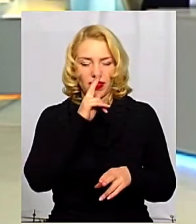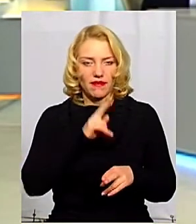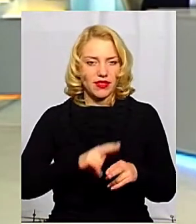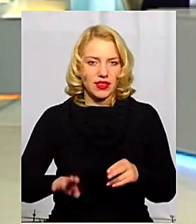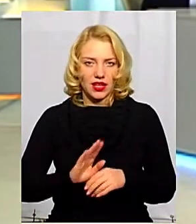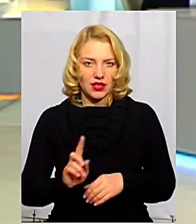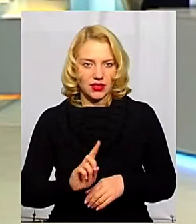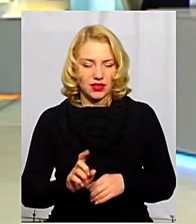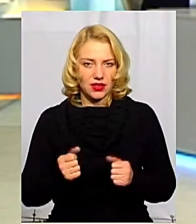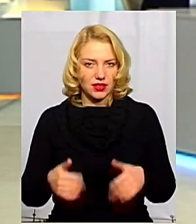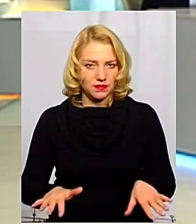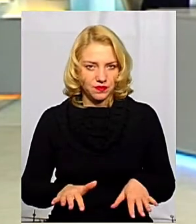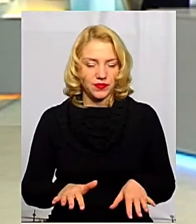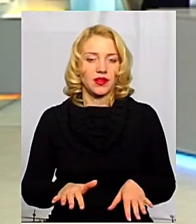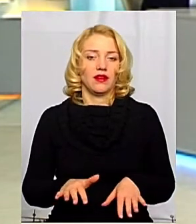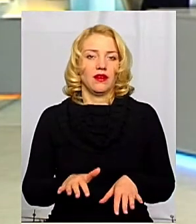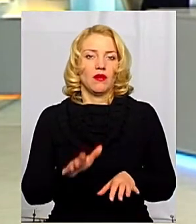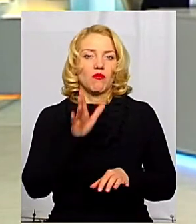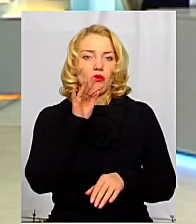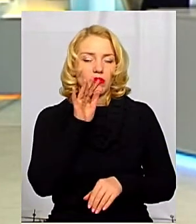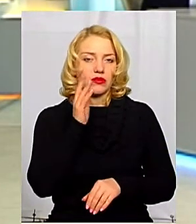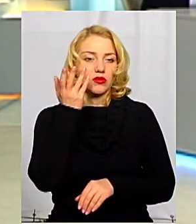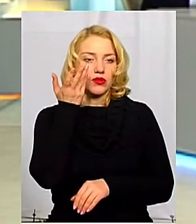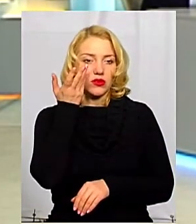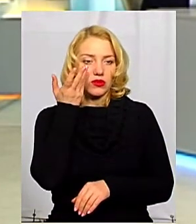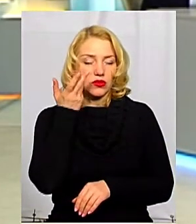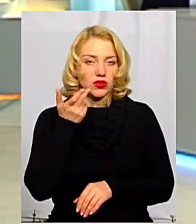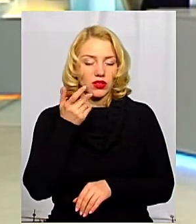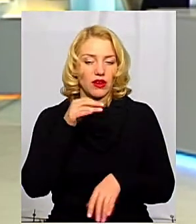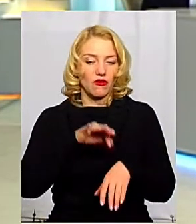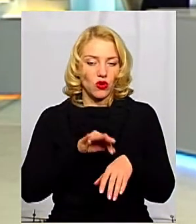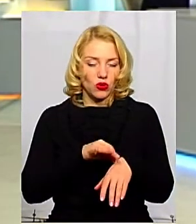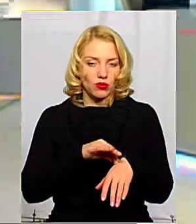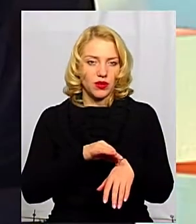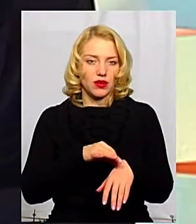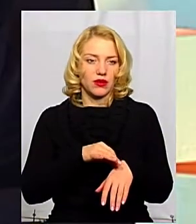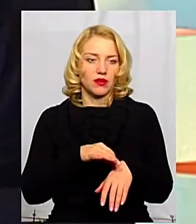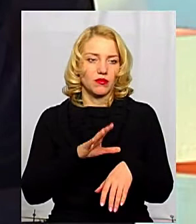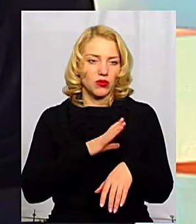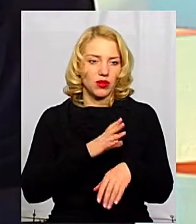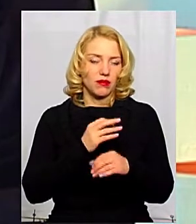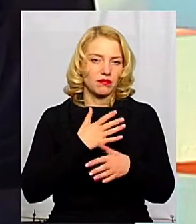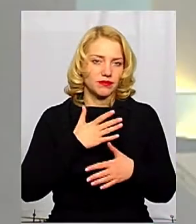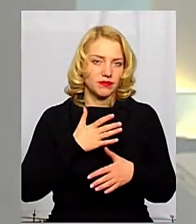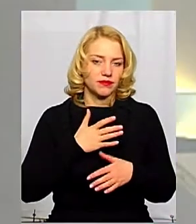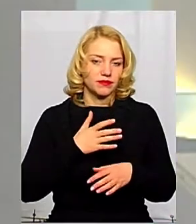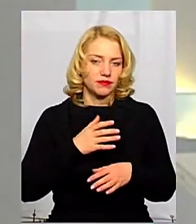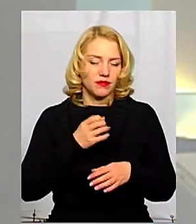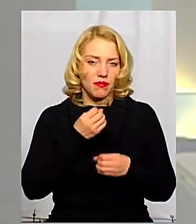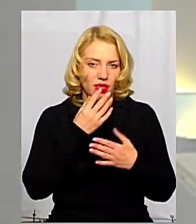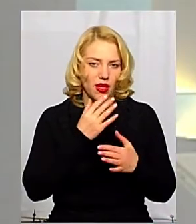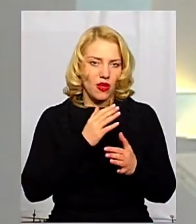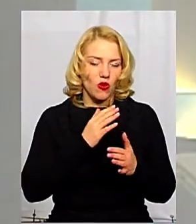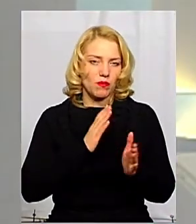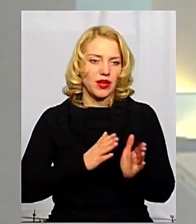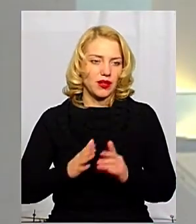скажімо, момент, щоб хвороба протікала благоприємно. От є